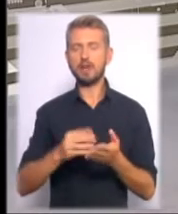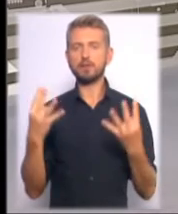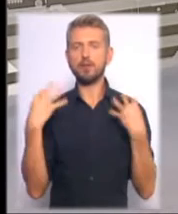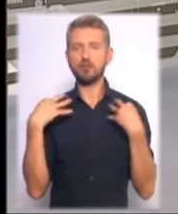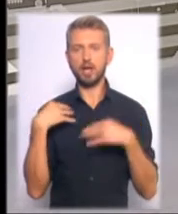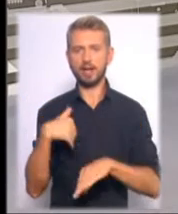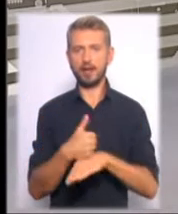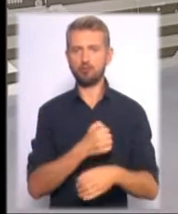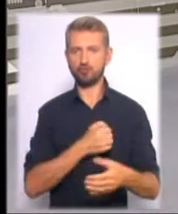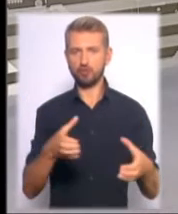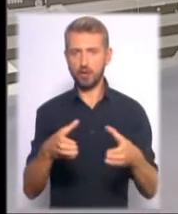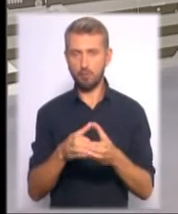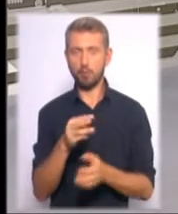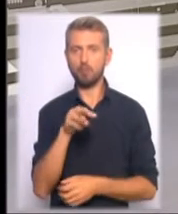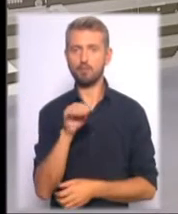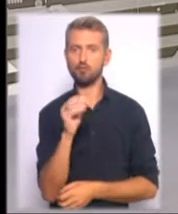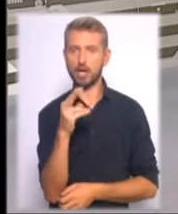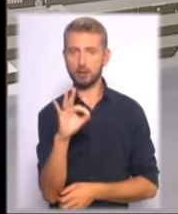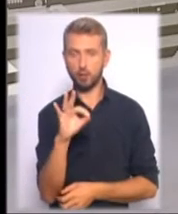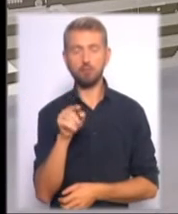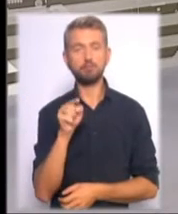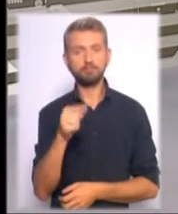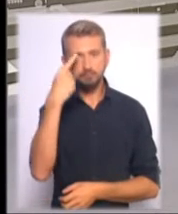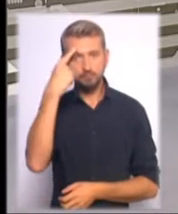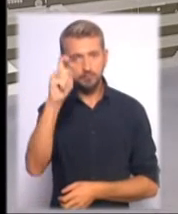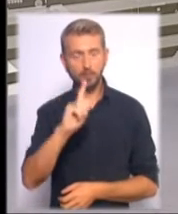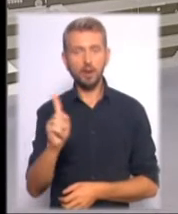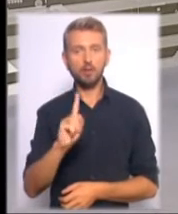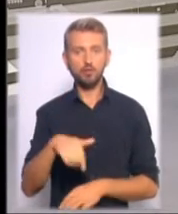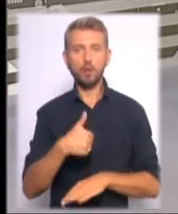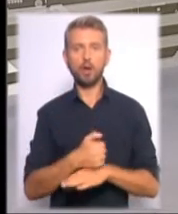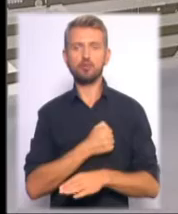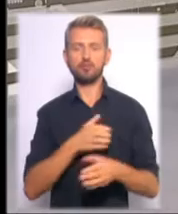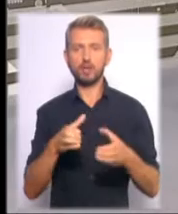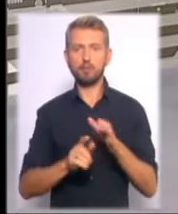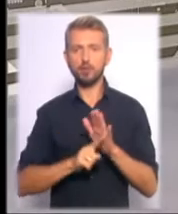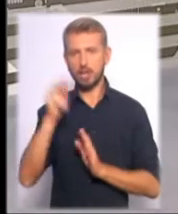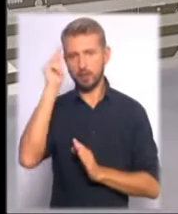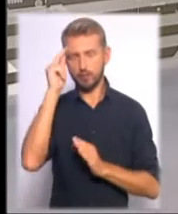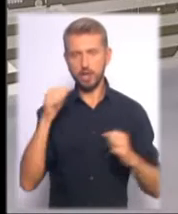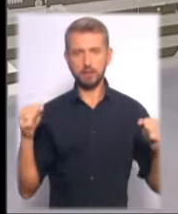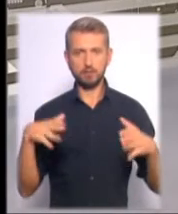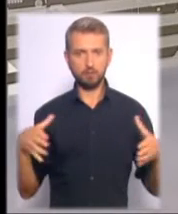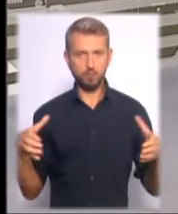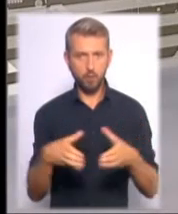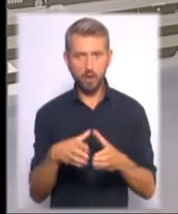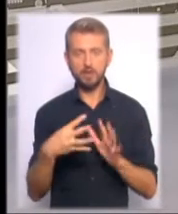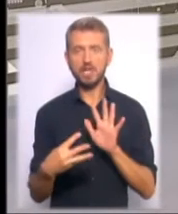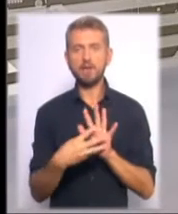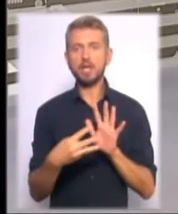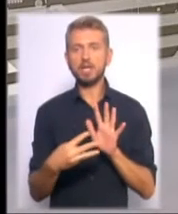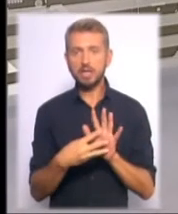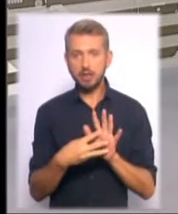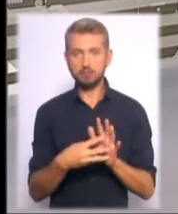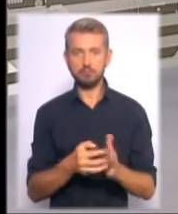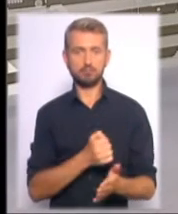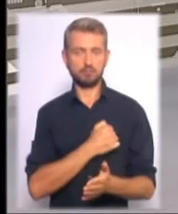Муженко. У повідомленні йдеться про те, що Генштаб розпочинає навчальні збори з резервістами у дев'яти бойових бригадах усіх оперативних командувань